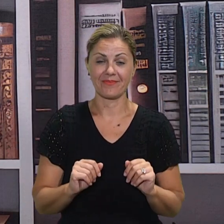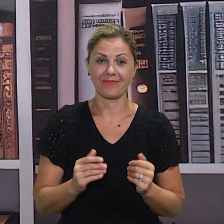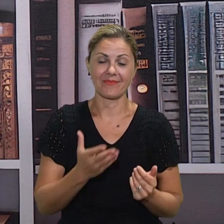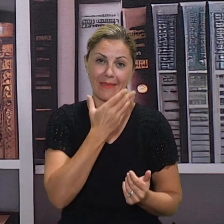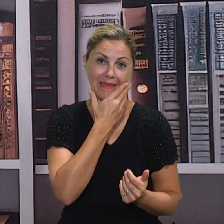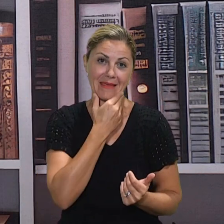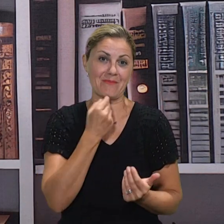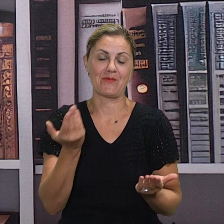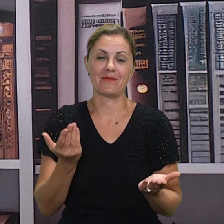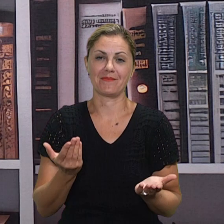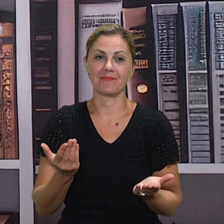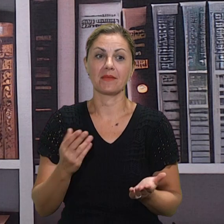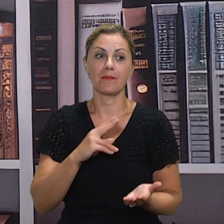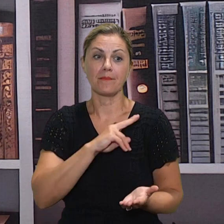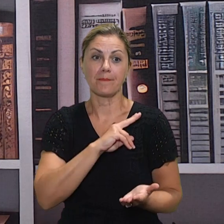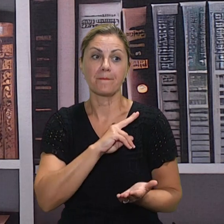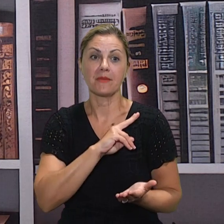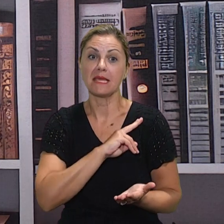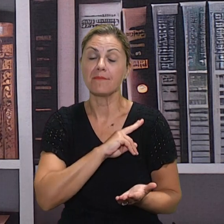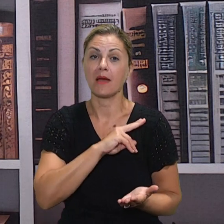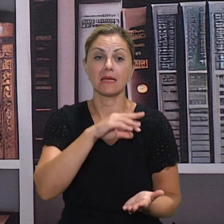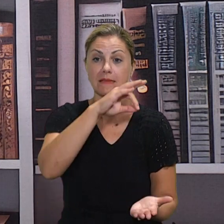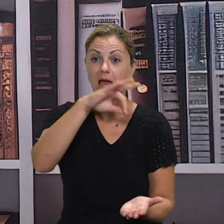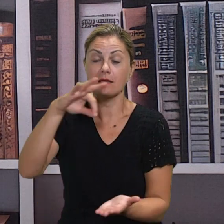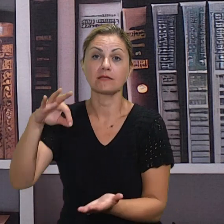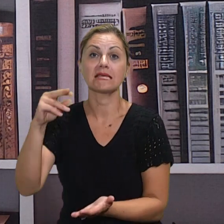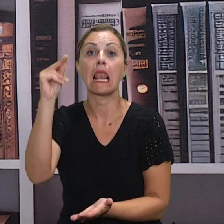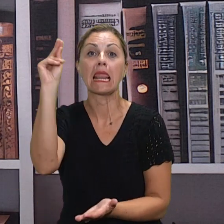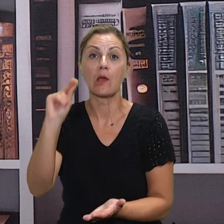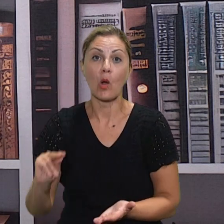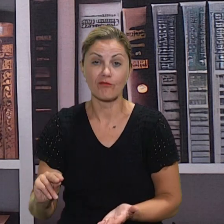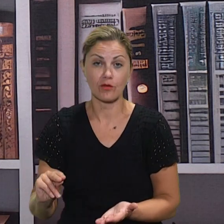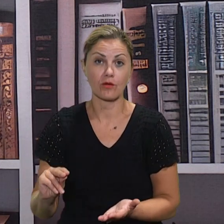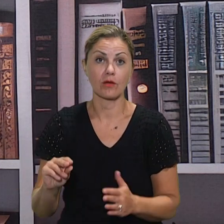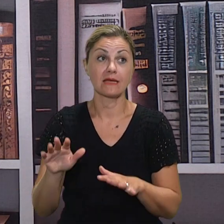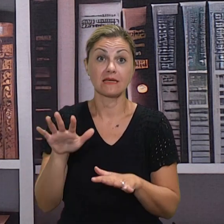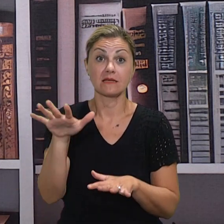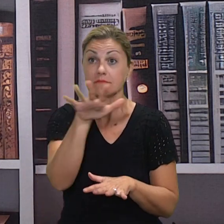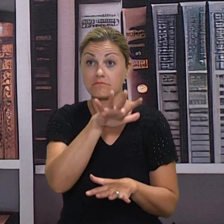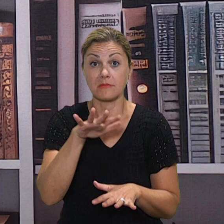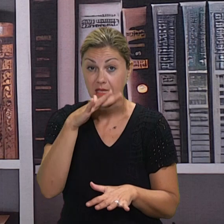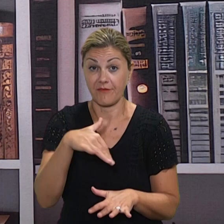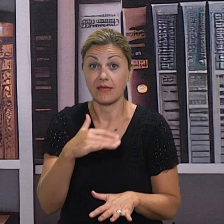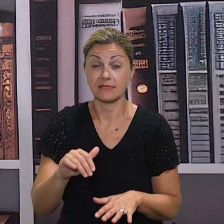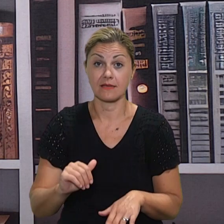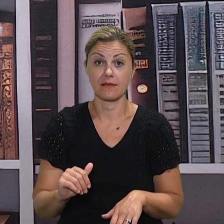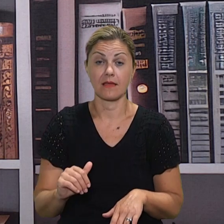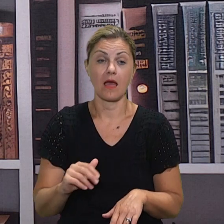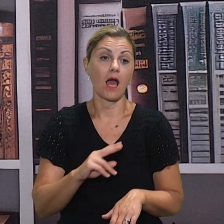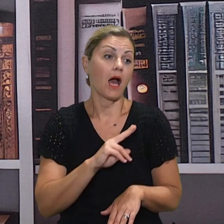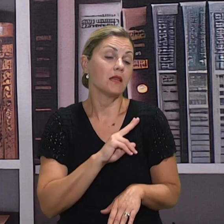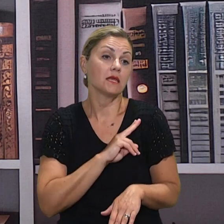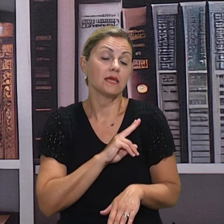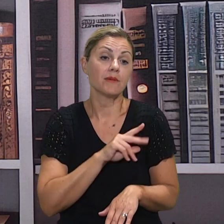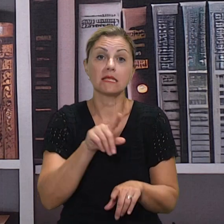učenika je bilo nagrađenih i u likovnim radovima diljem lijepe naše po raznim natječajima. Međutim,